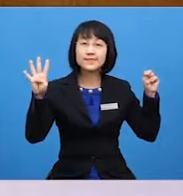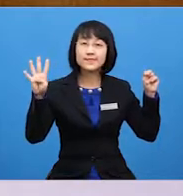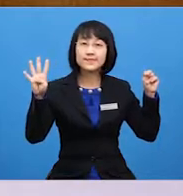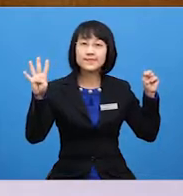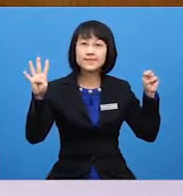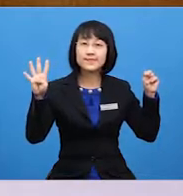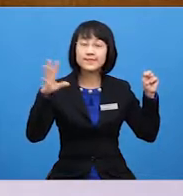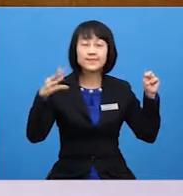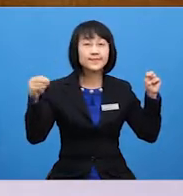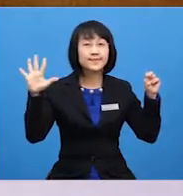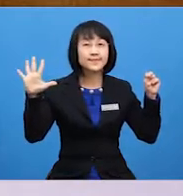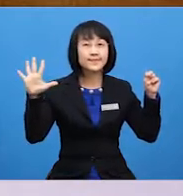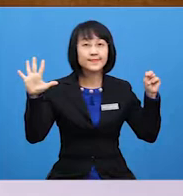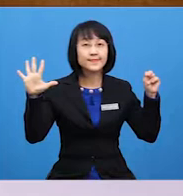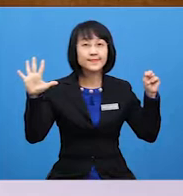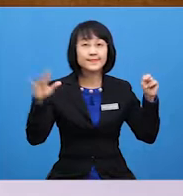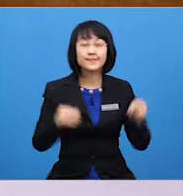and 5